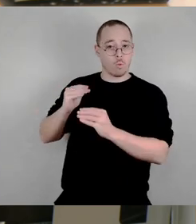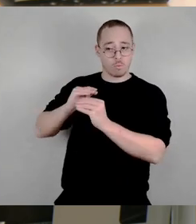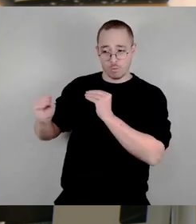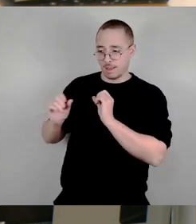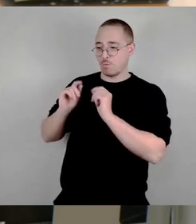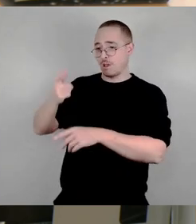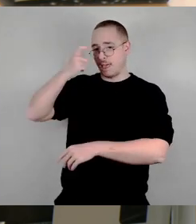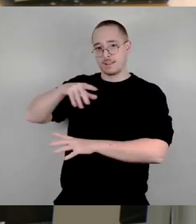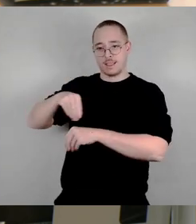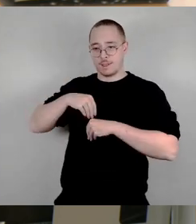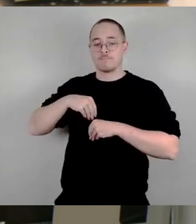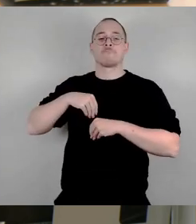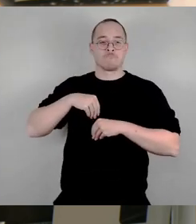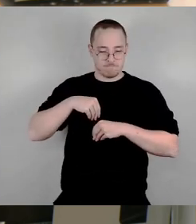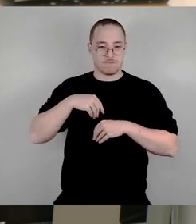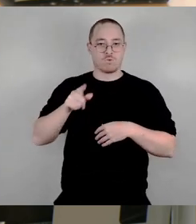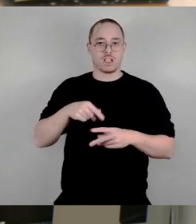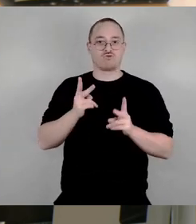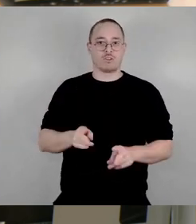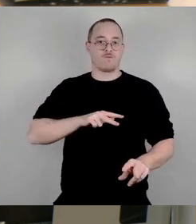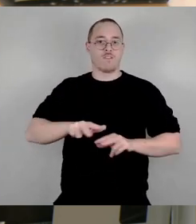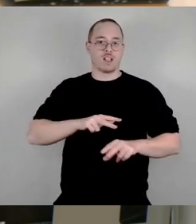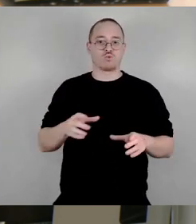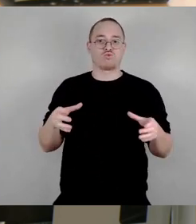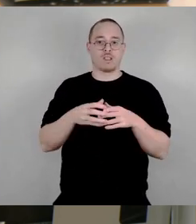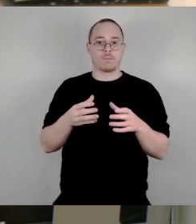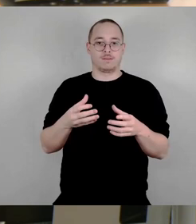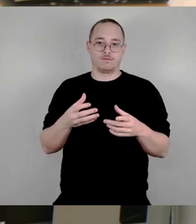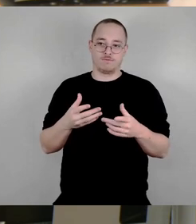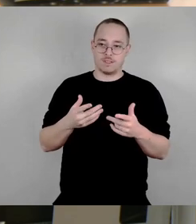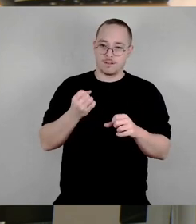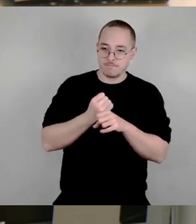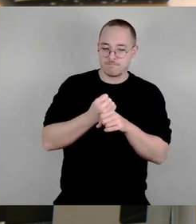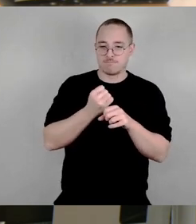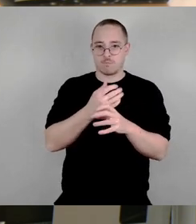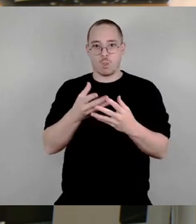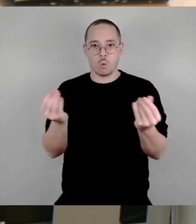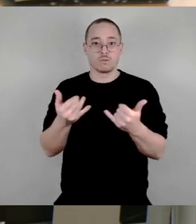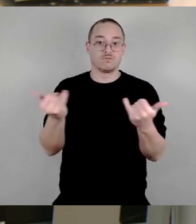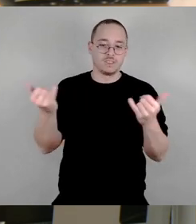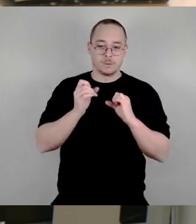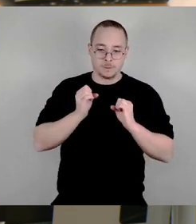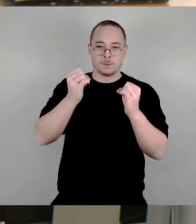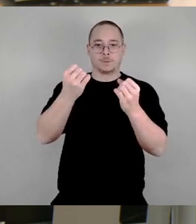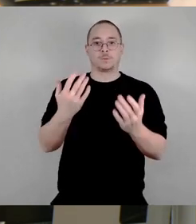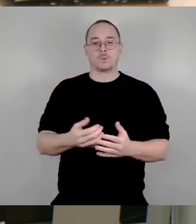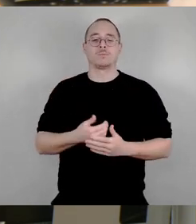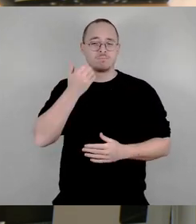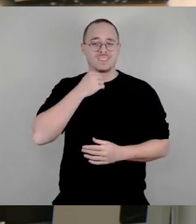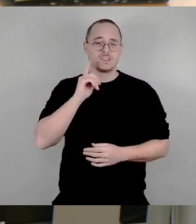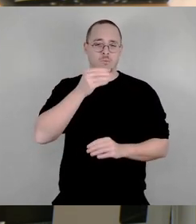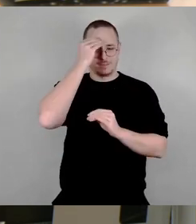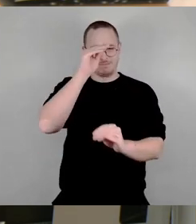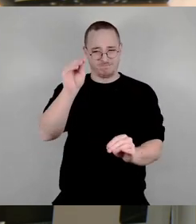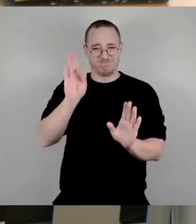mit der Stadtverwaltung aktiv an einer Lösung zu arbeiten. Darauf wollte ich nochmal hinweisen. Lassen Sie uns gemeinsam